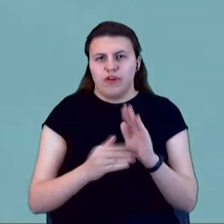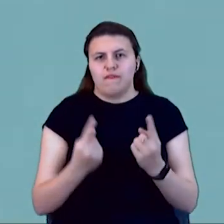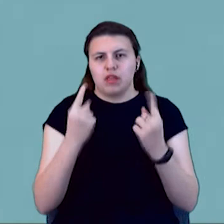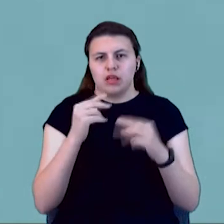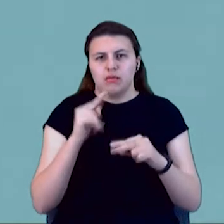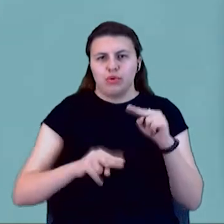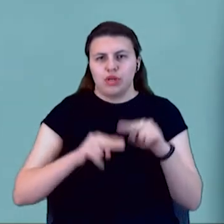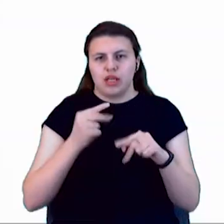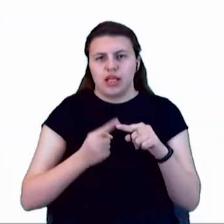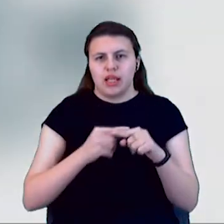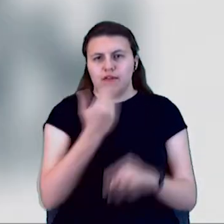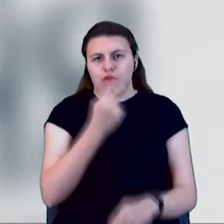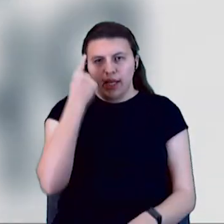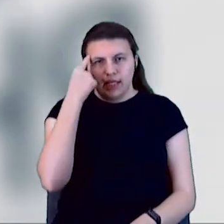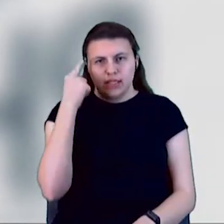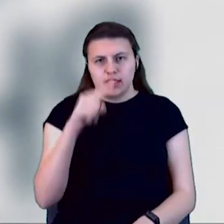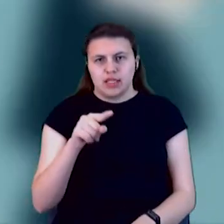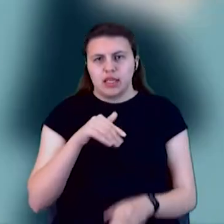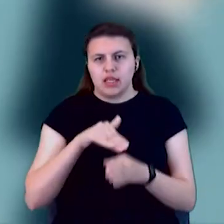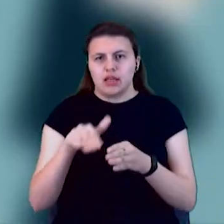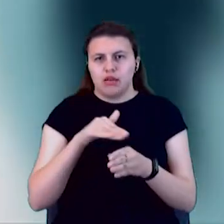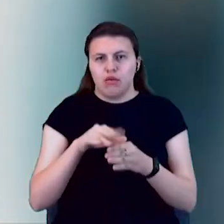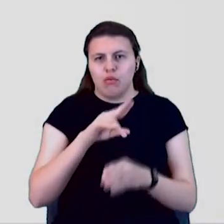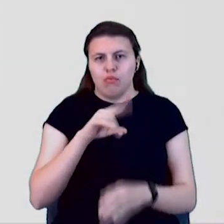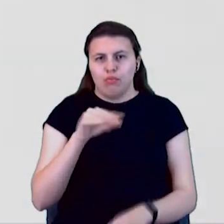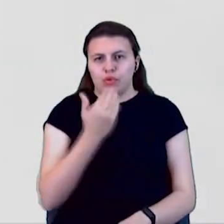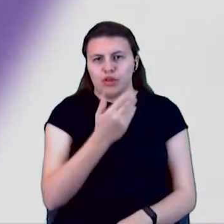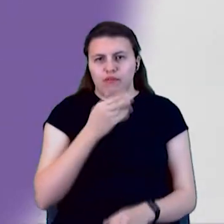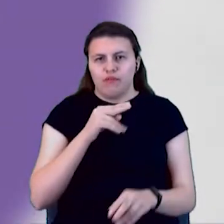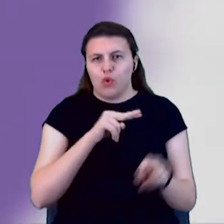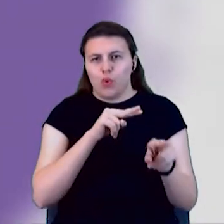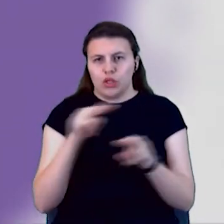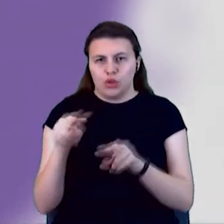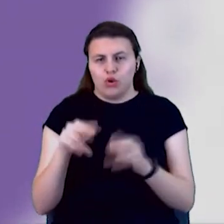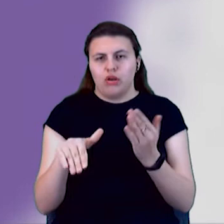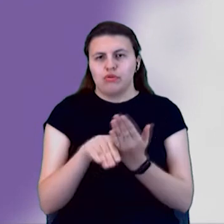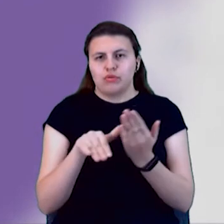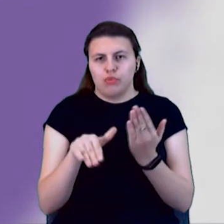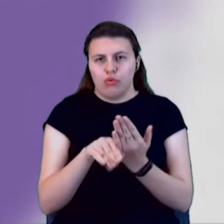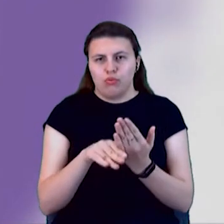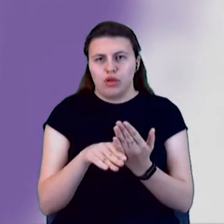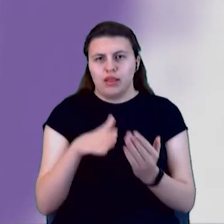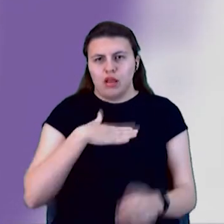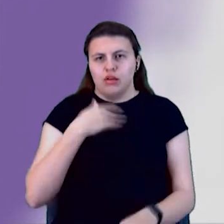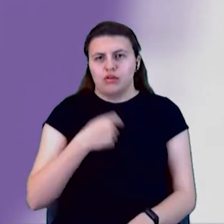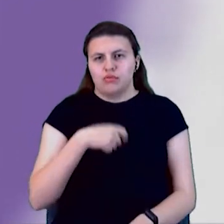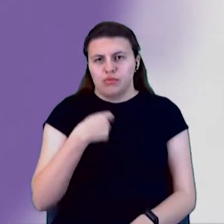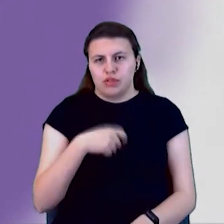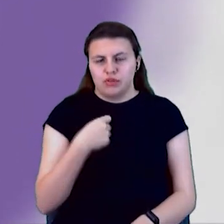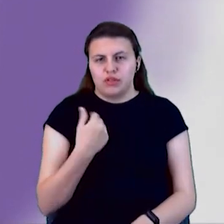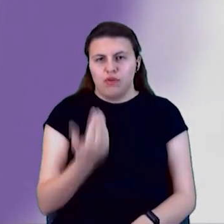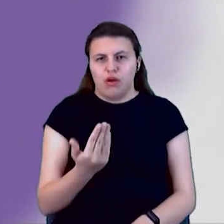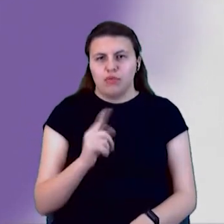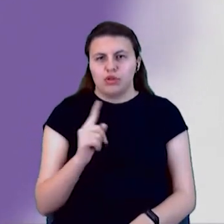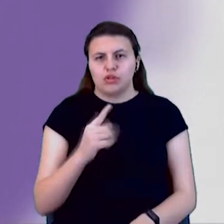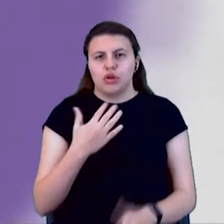його ініціатива, і вона реалізується під його контролем, з допомогою нашого президента з вами. Що касається